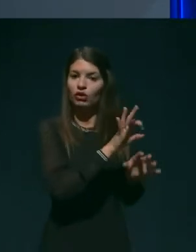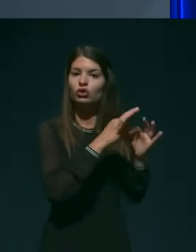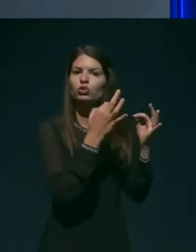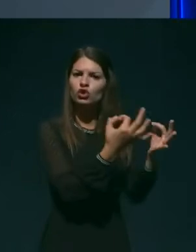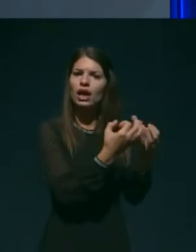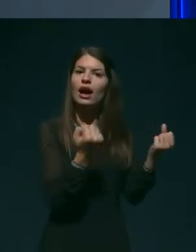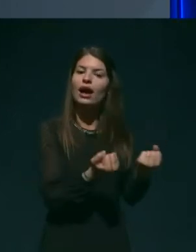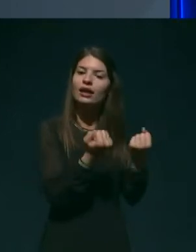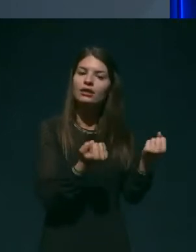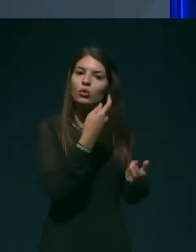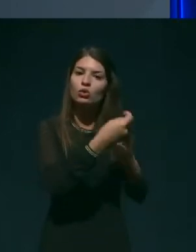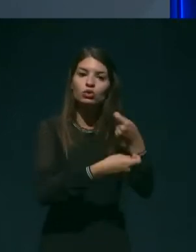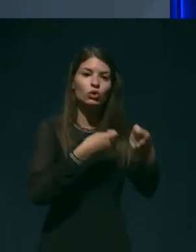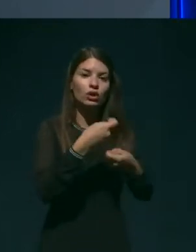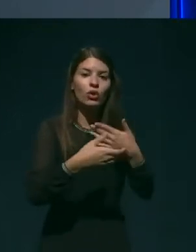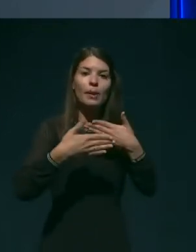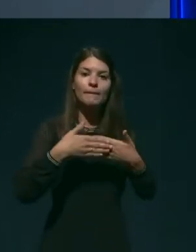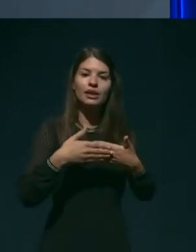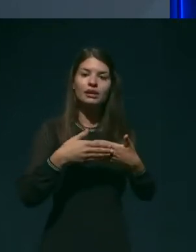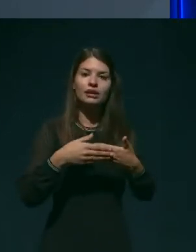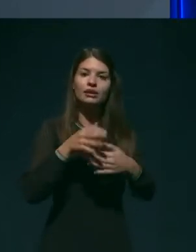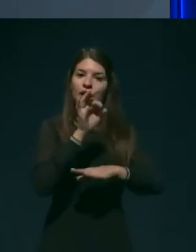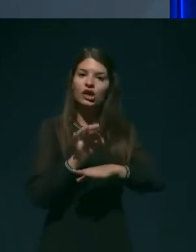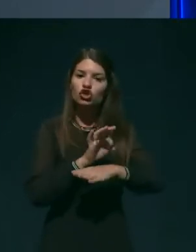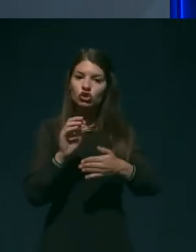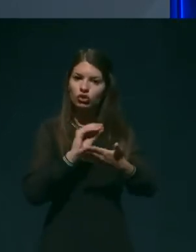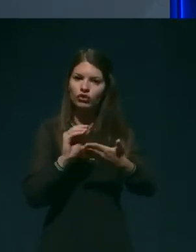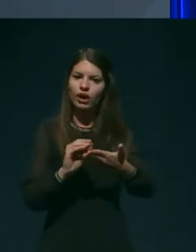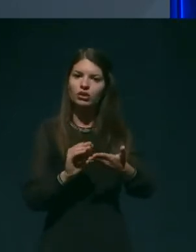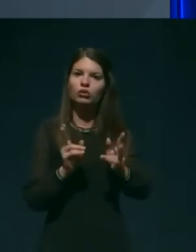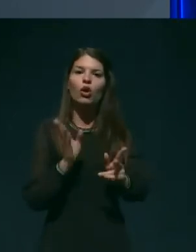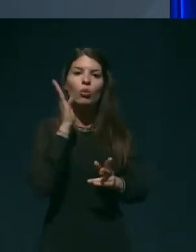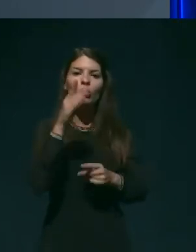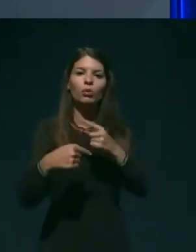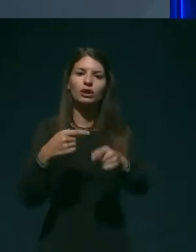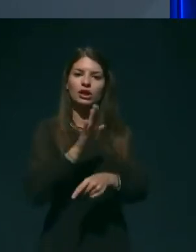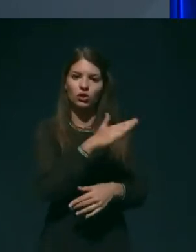aktivno sodelujejo pri načrtovanju njegovega življenja.